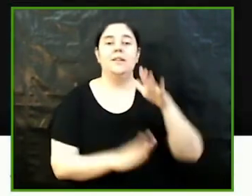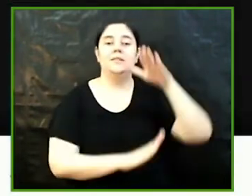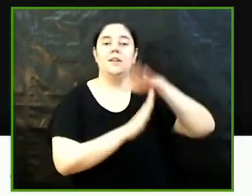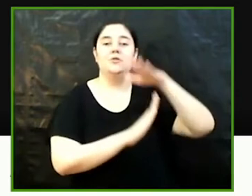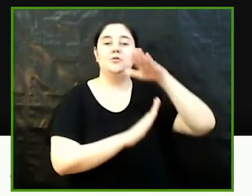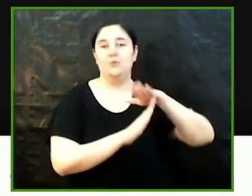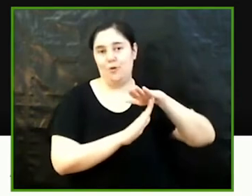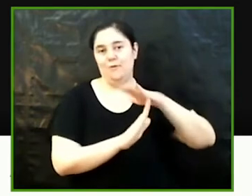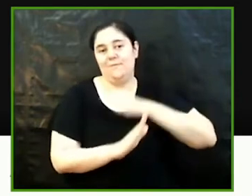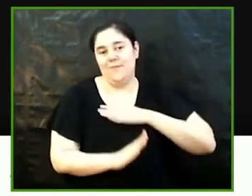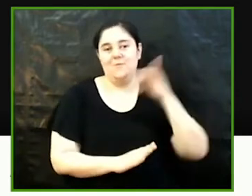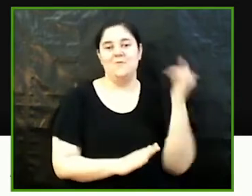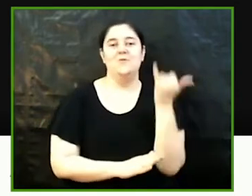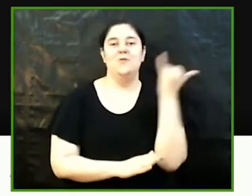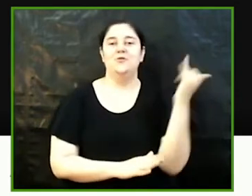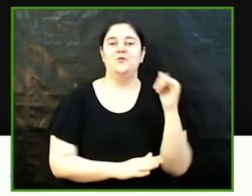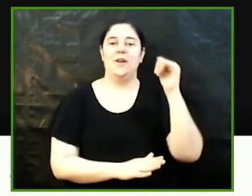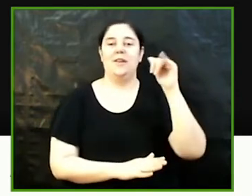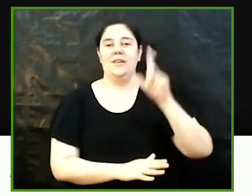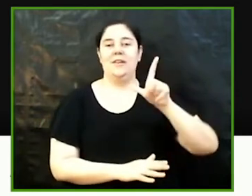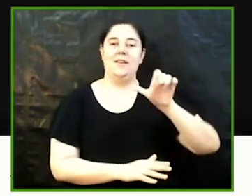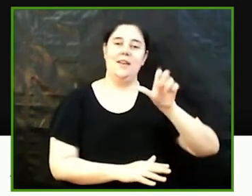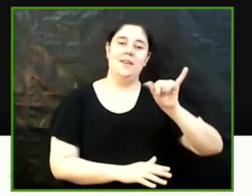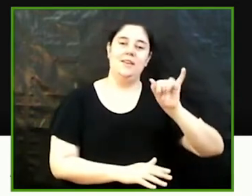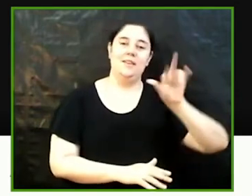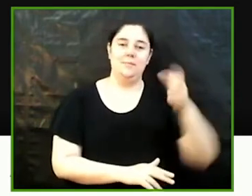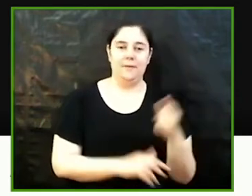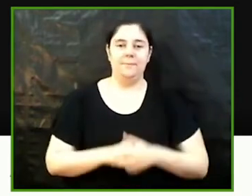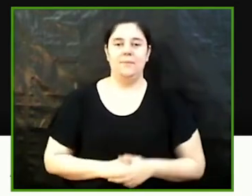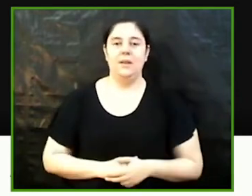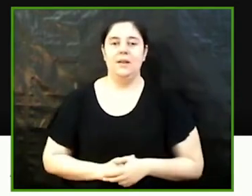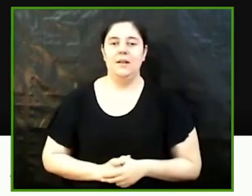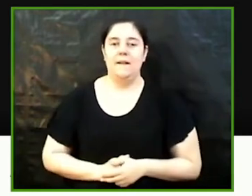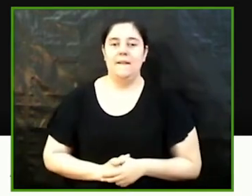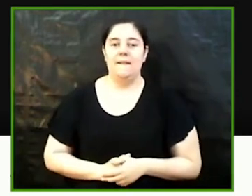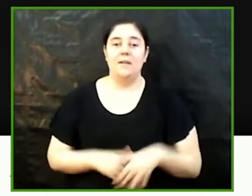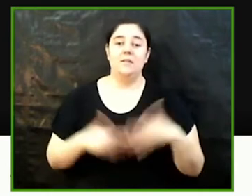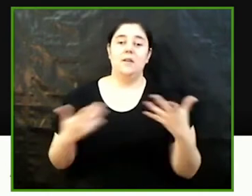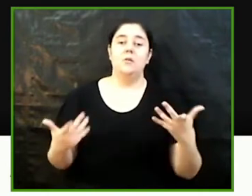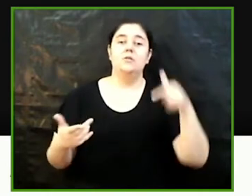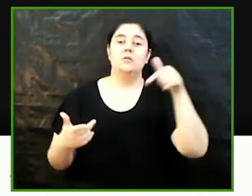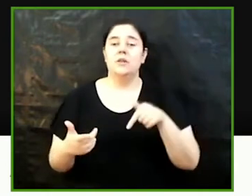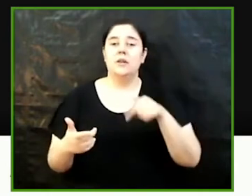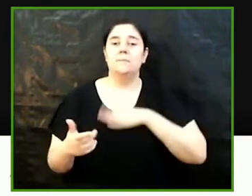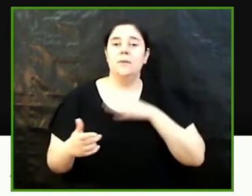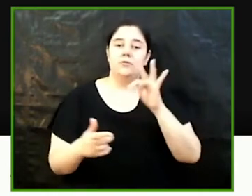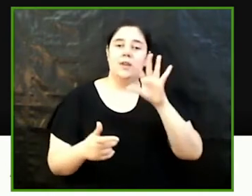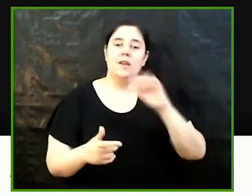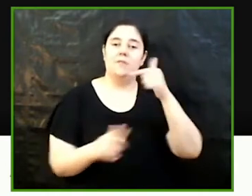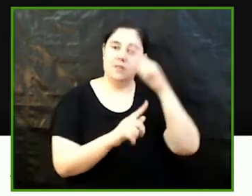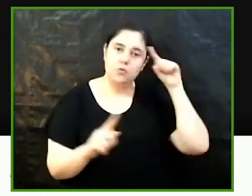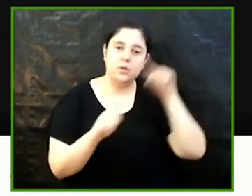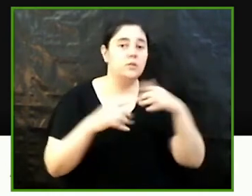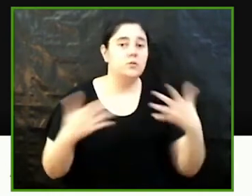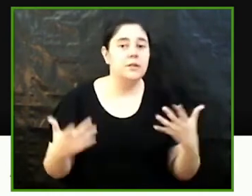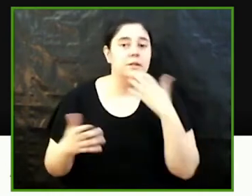Joan Leiva bé com diu el nom del projecte l'objectiu del meu TFG era interpretar les